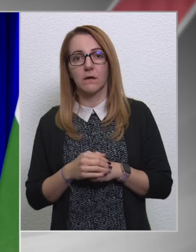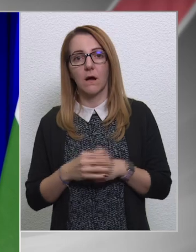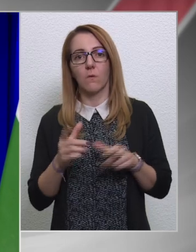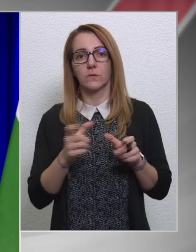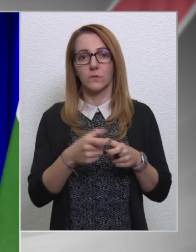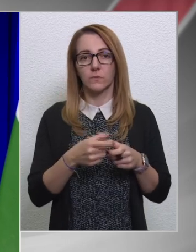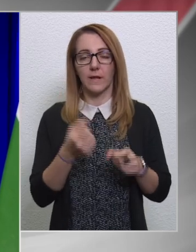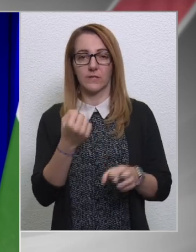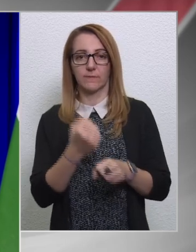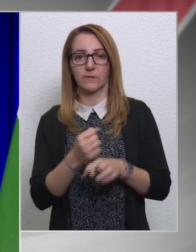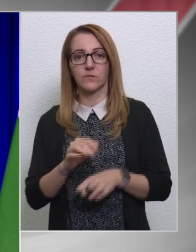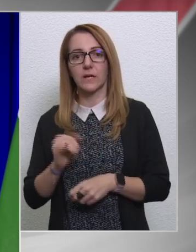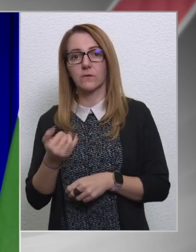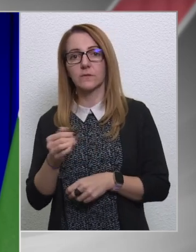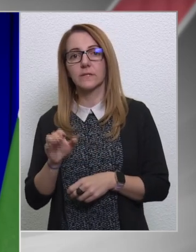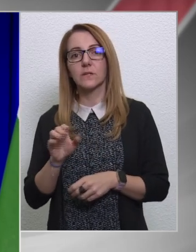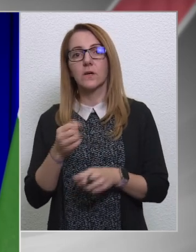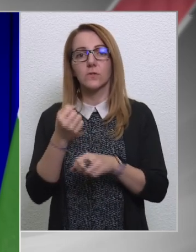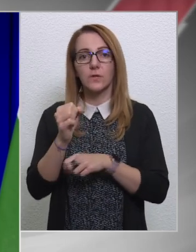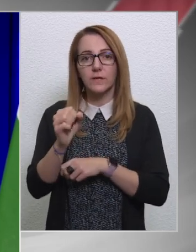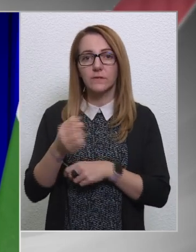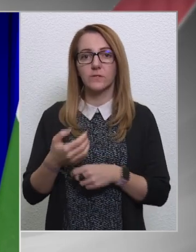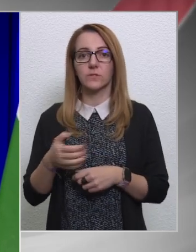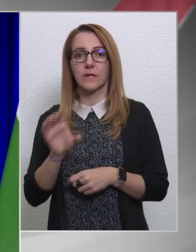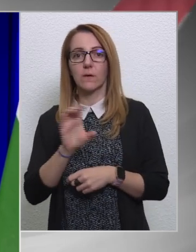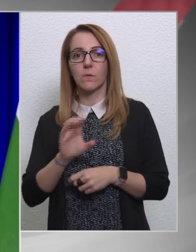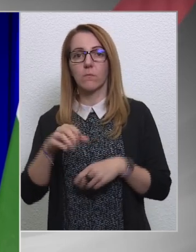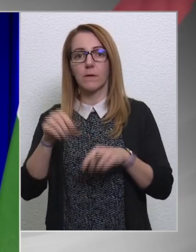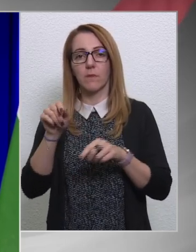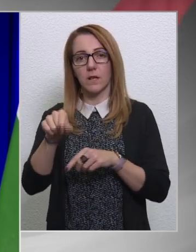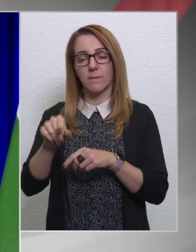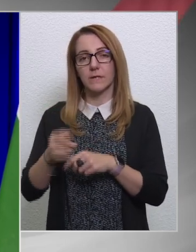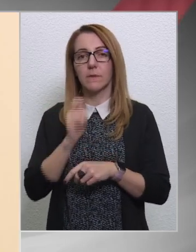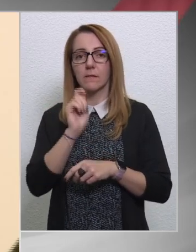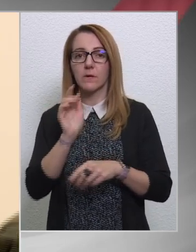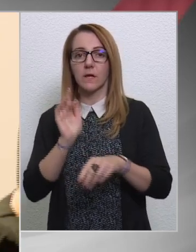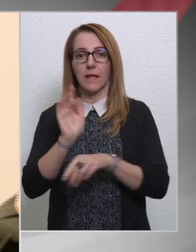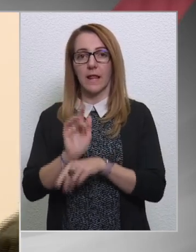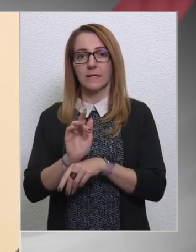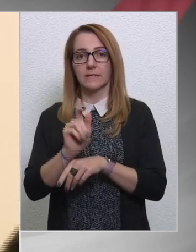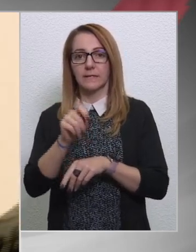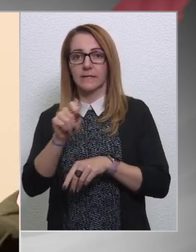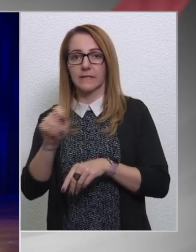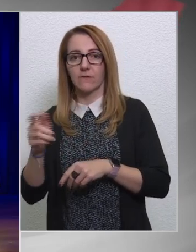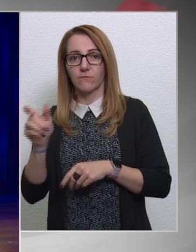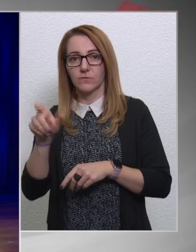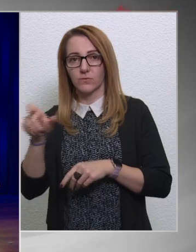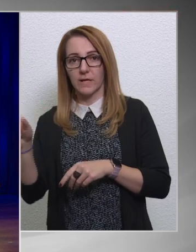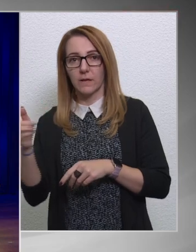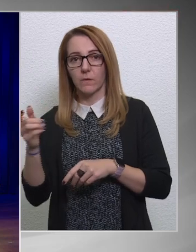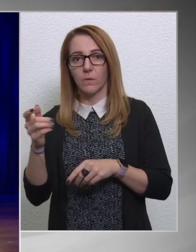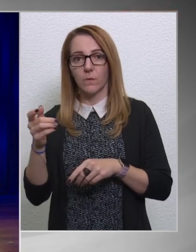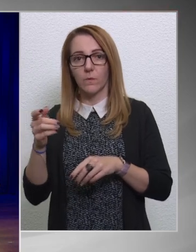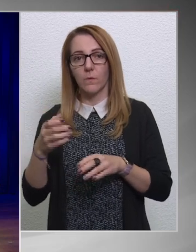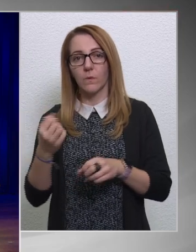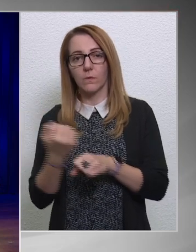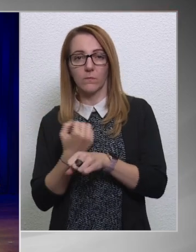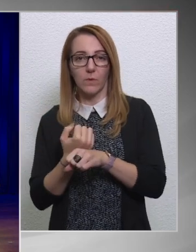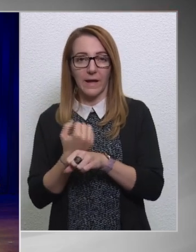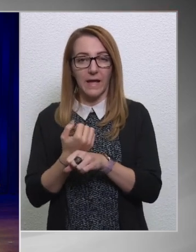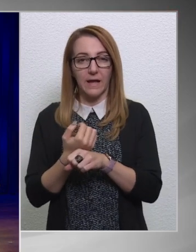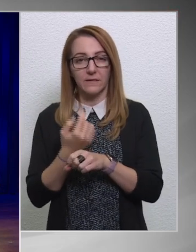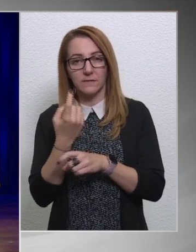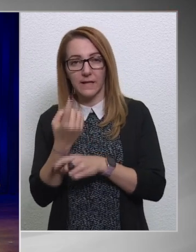a bizottságot. És akkor az Európai Parlamentben pedig a magyar ellenzéki képviselők akna munkáját véri